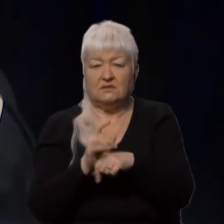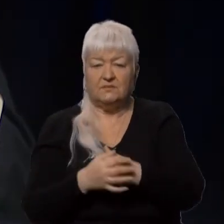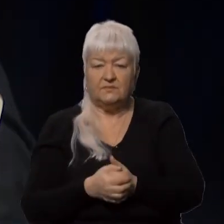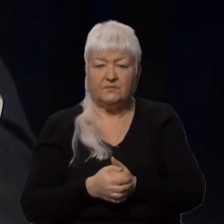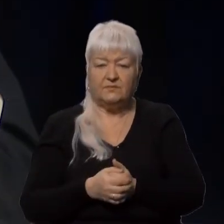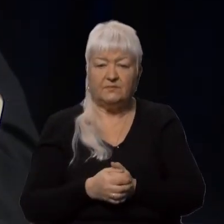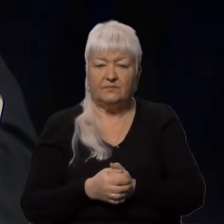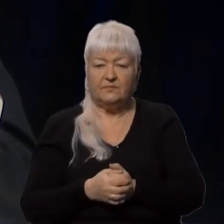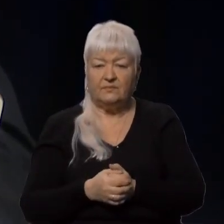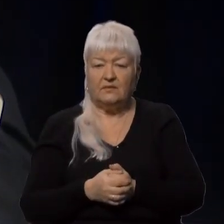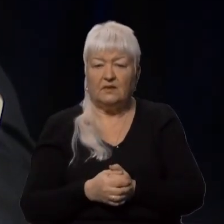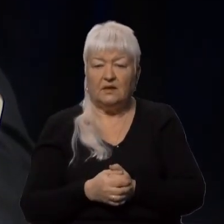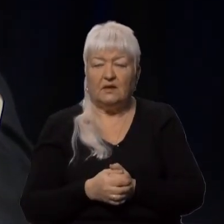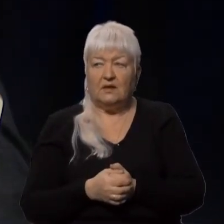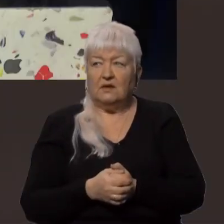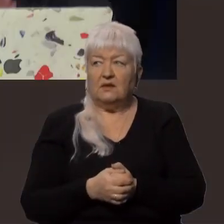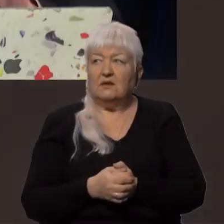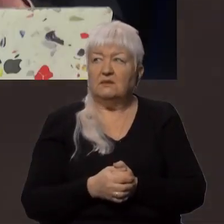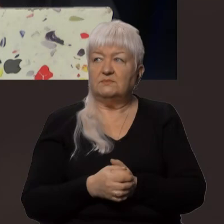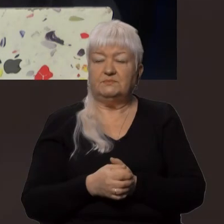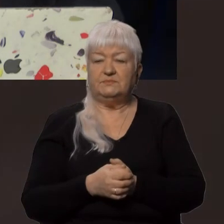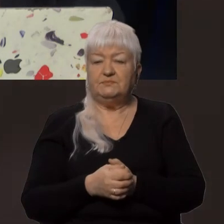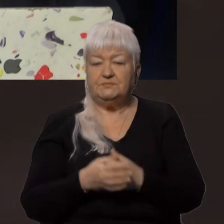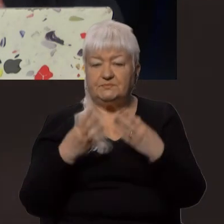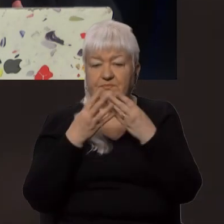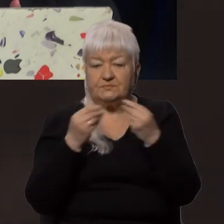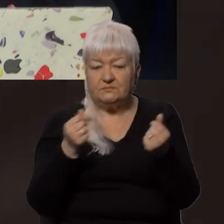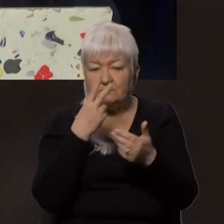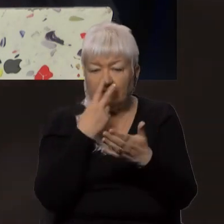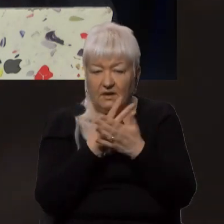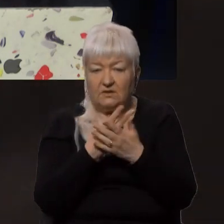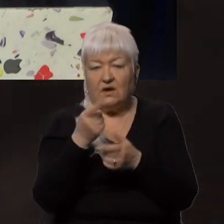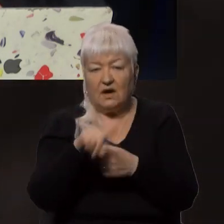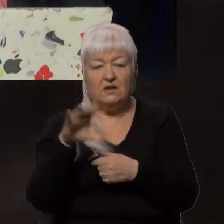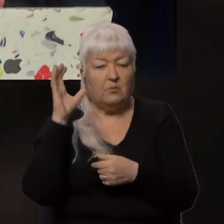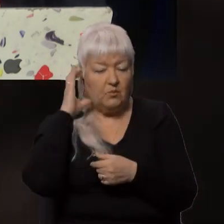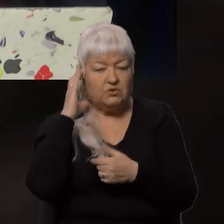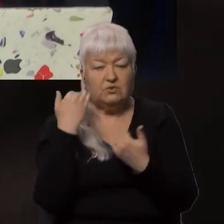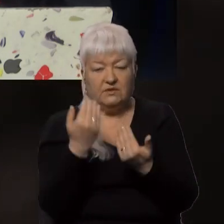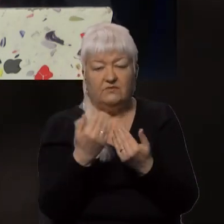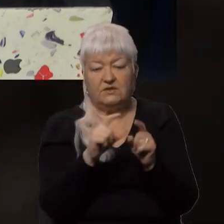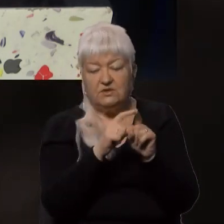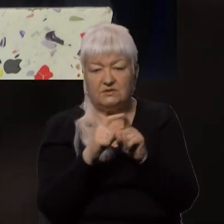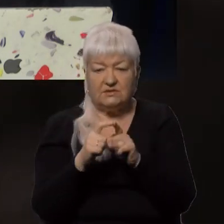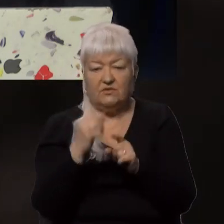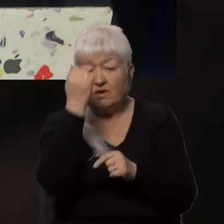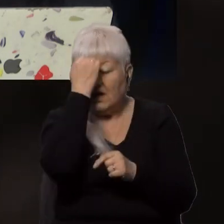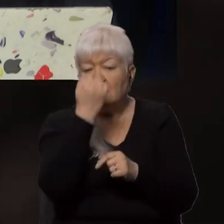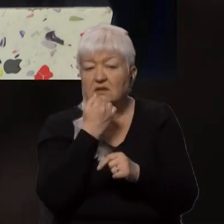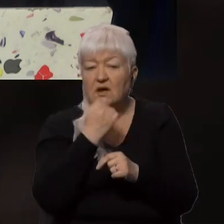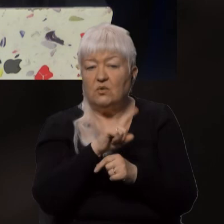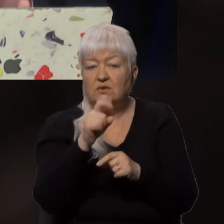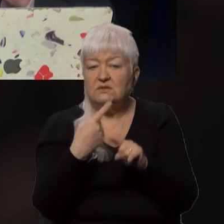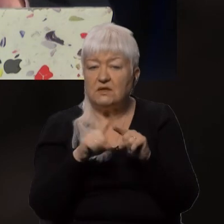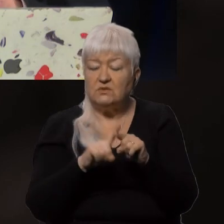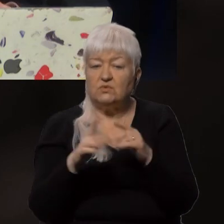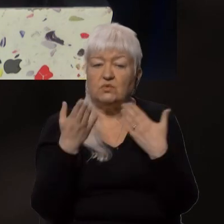Мене чути? Так, так, зникло зображення, але так, почули ваше послання. Отже, Михайло, я вам дякую за цю розмову,